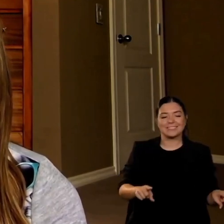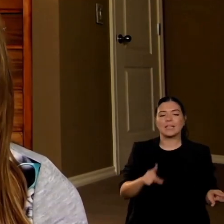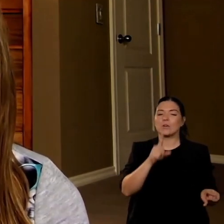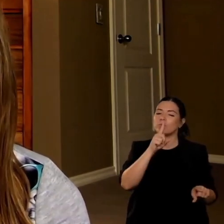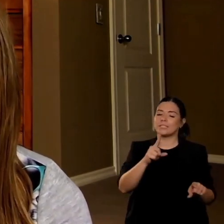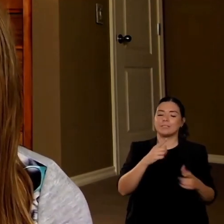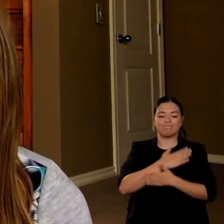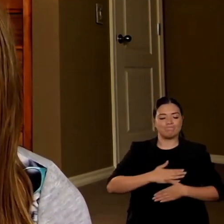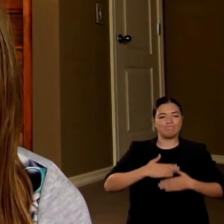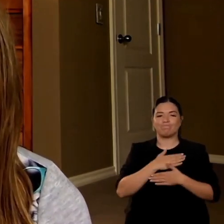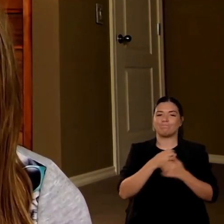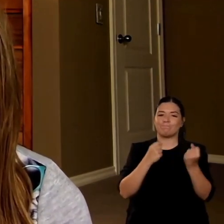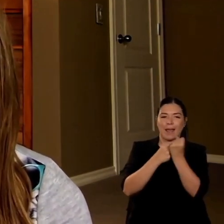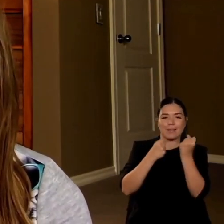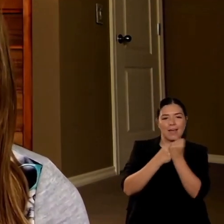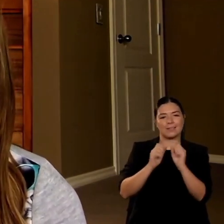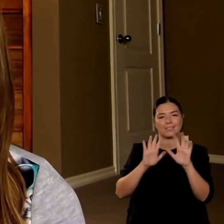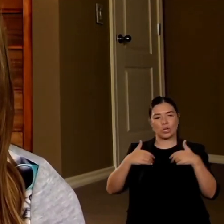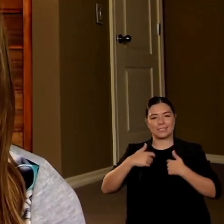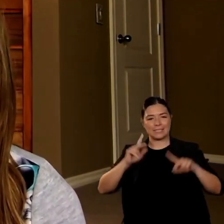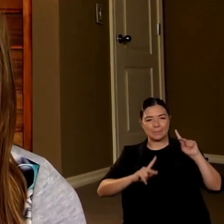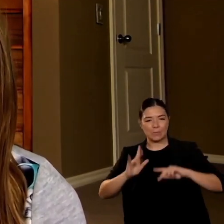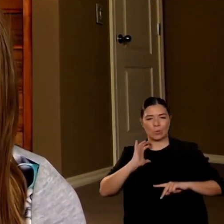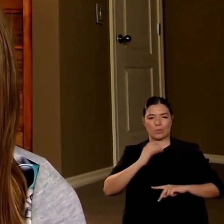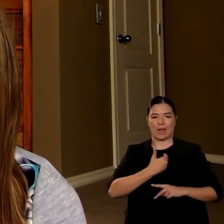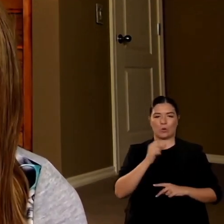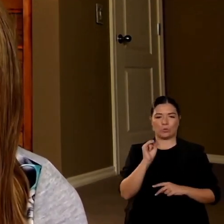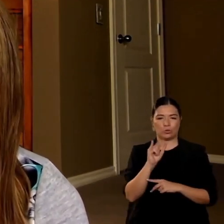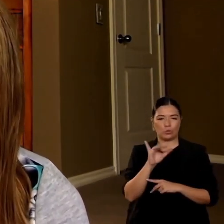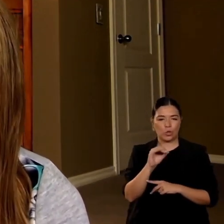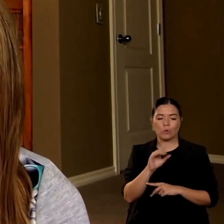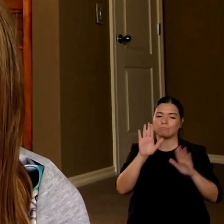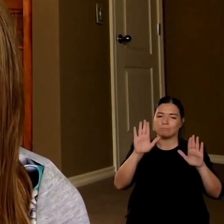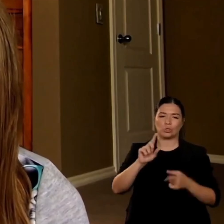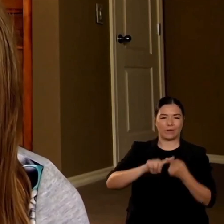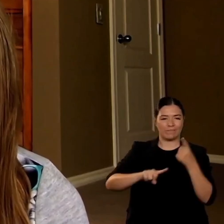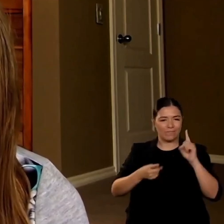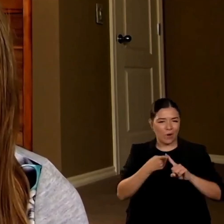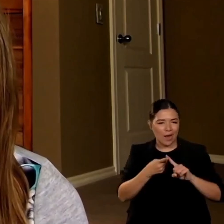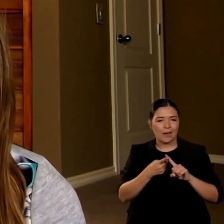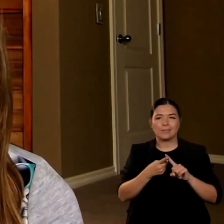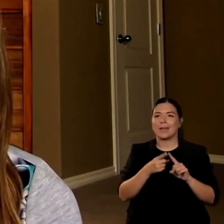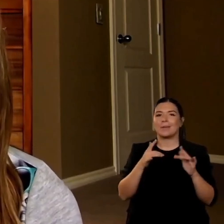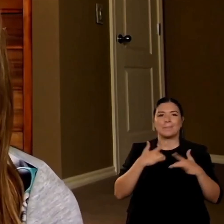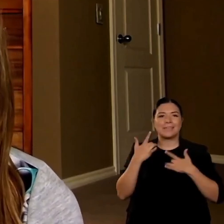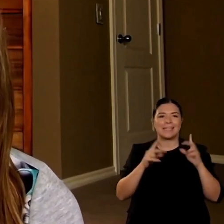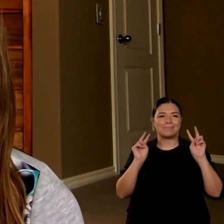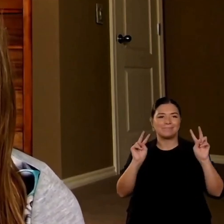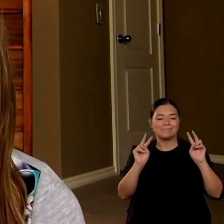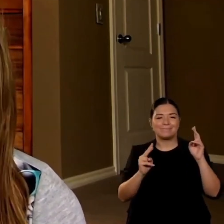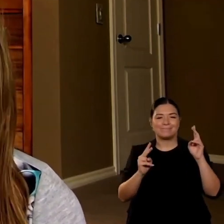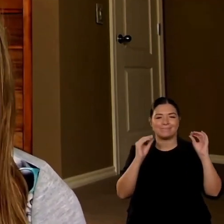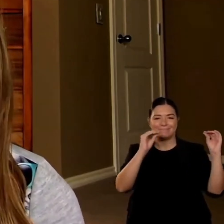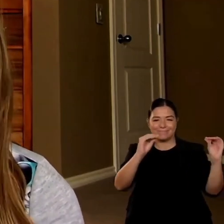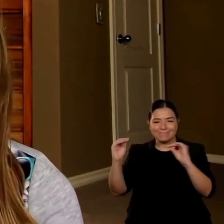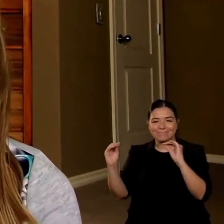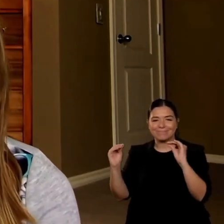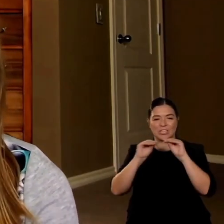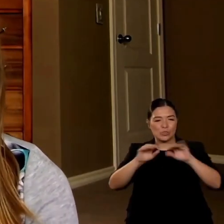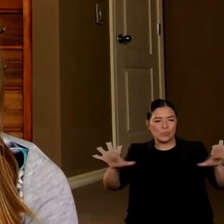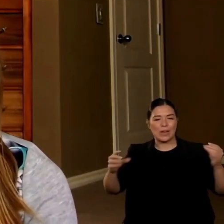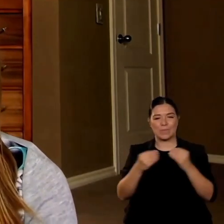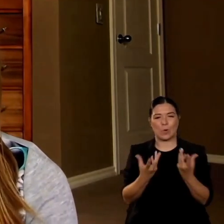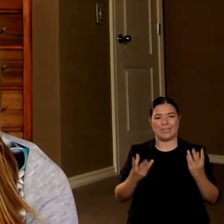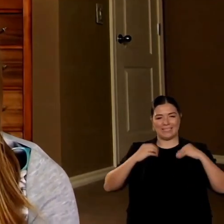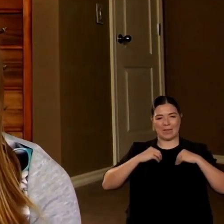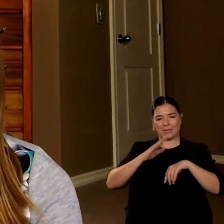potuto far sì che si possa espandere sull'autismo grazie per questa